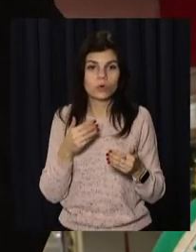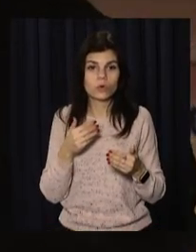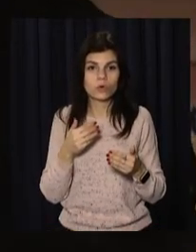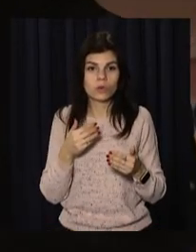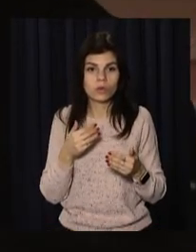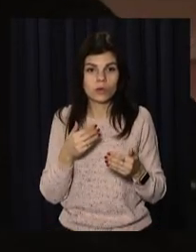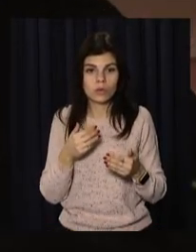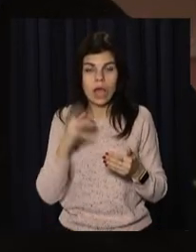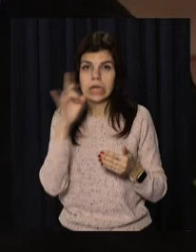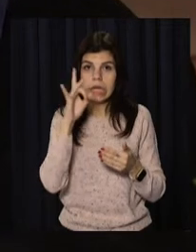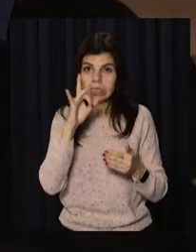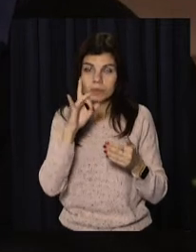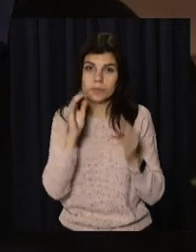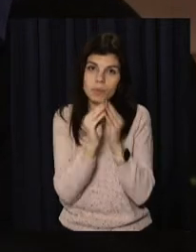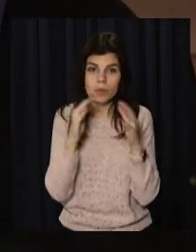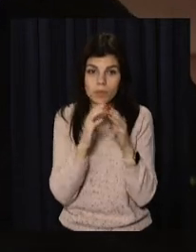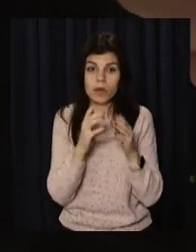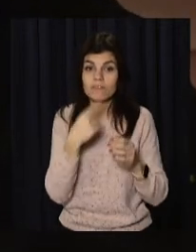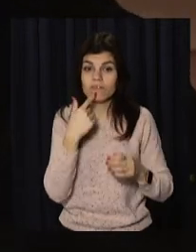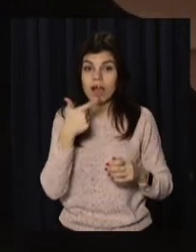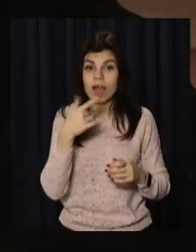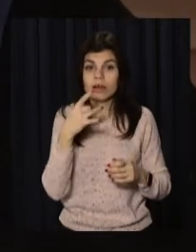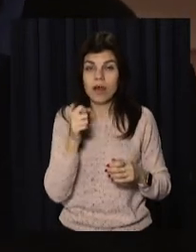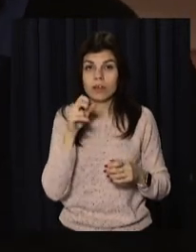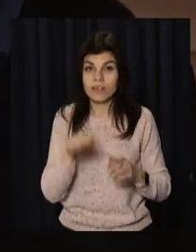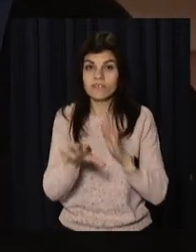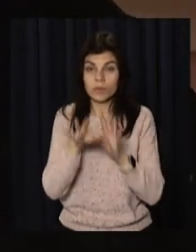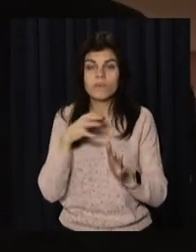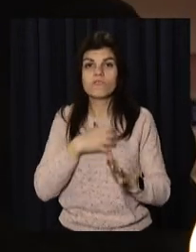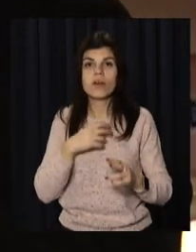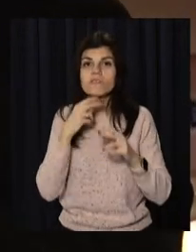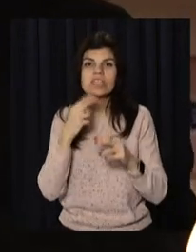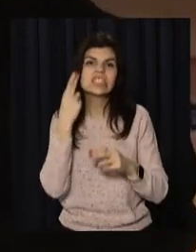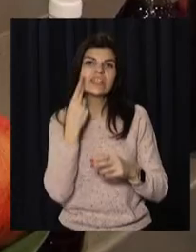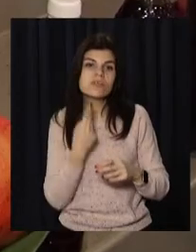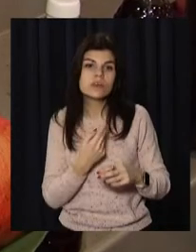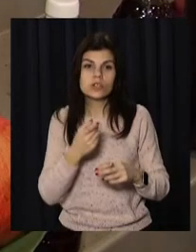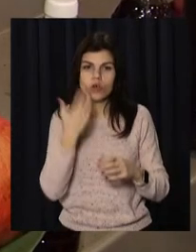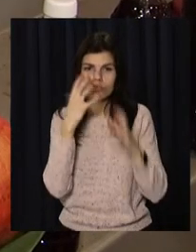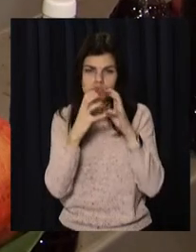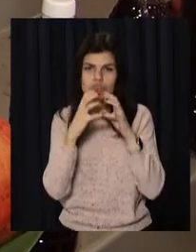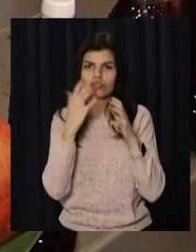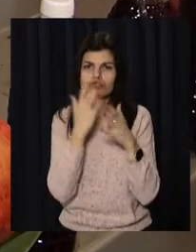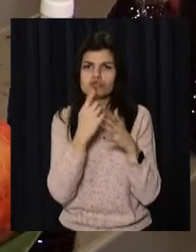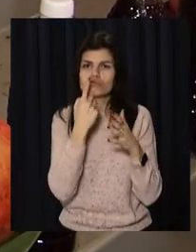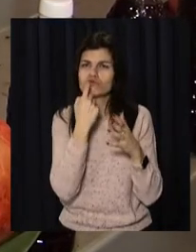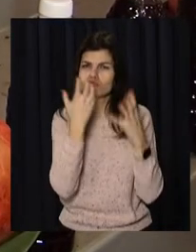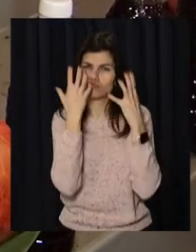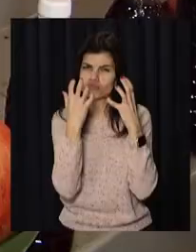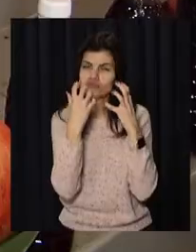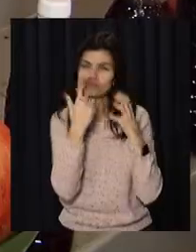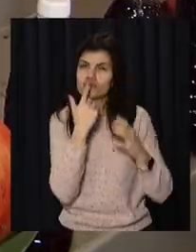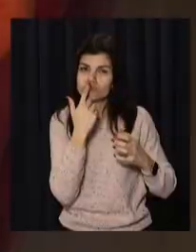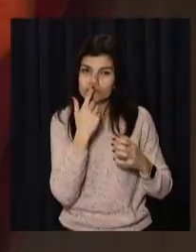гривень. Ціна завістить від розміру, від качіства. Обираючи гранат, слід звернути